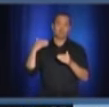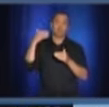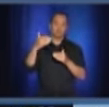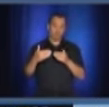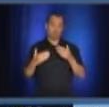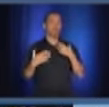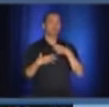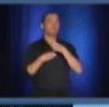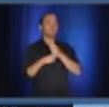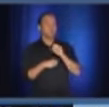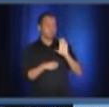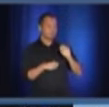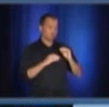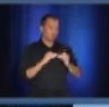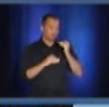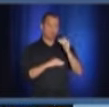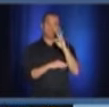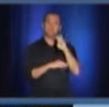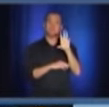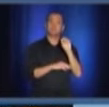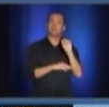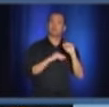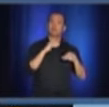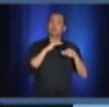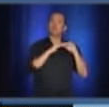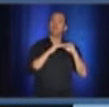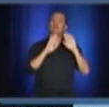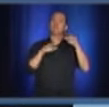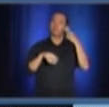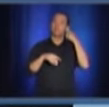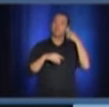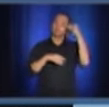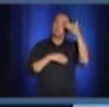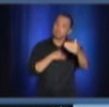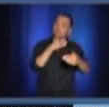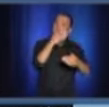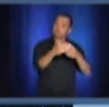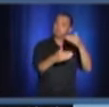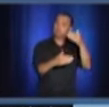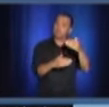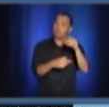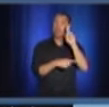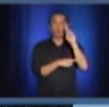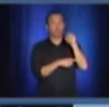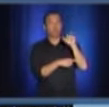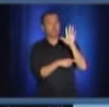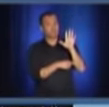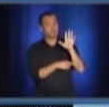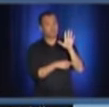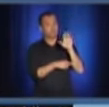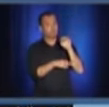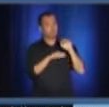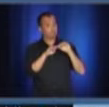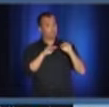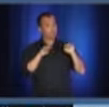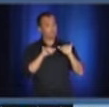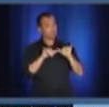On va essayer de 250 avant de passer à X nombre. Puis le 1,5 m, je pense qu'actuellement, c'est déjà un compromis.